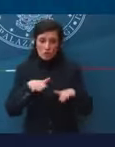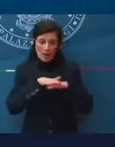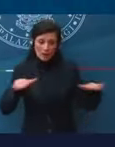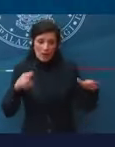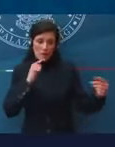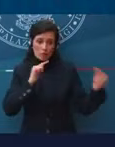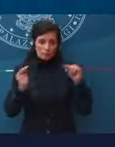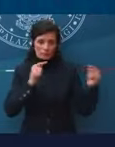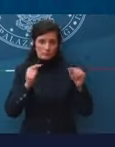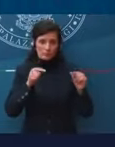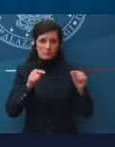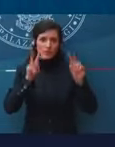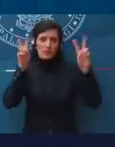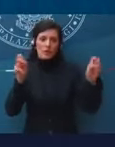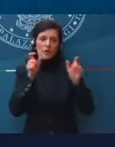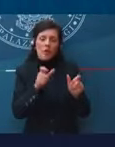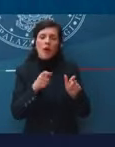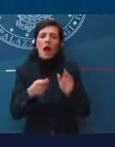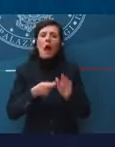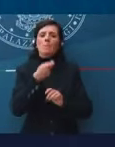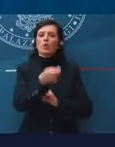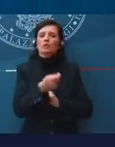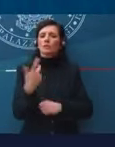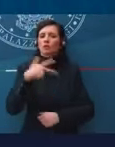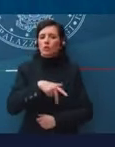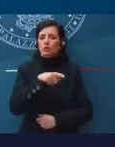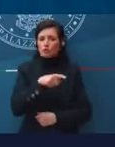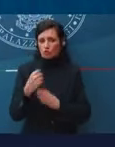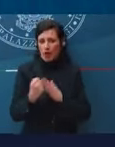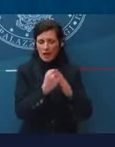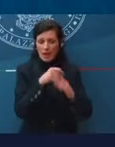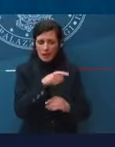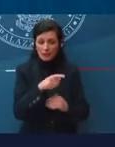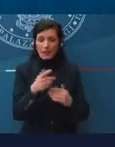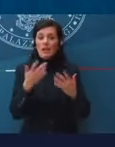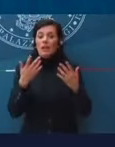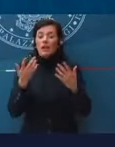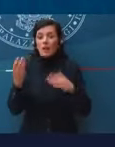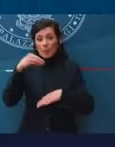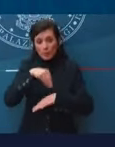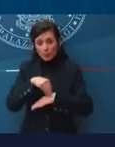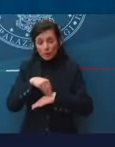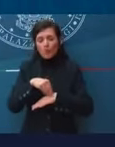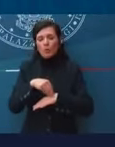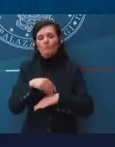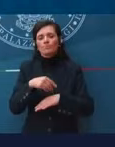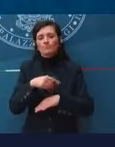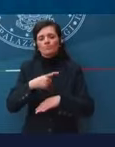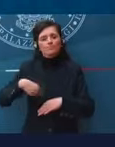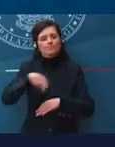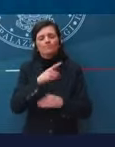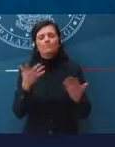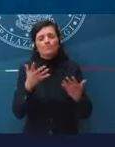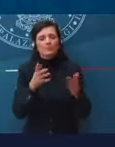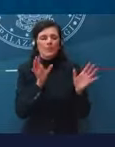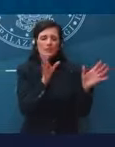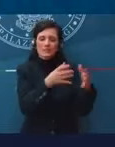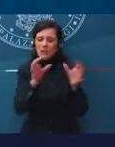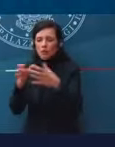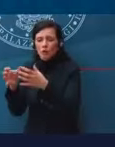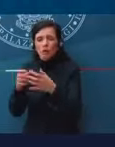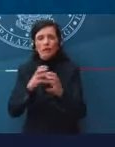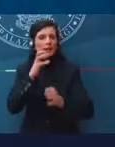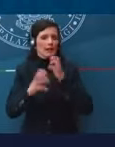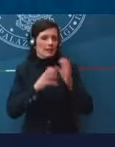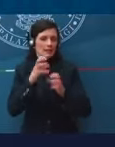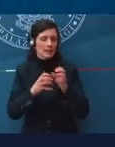riforma degli ammortizzatori sociali. Tra l'altro stiamo parlando anche di settori che sono anche quelli più colpiti, la piccola